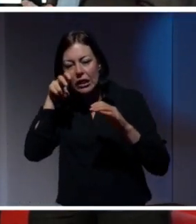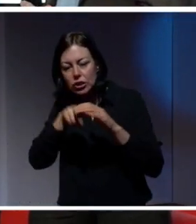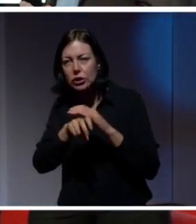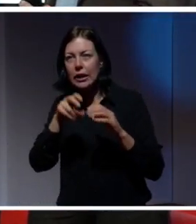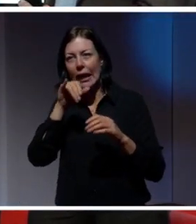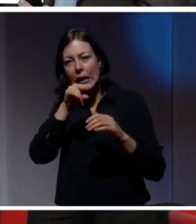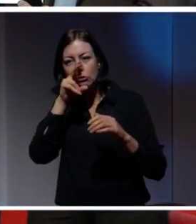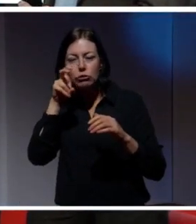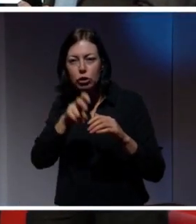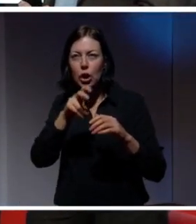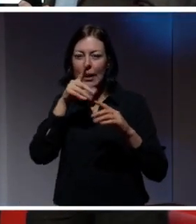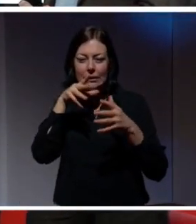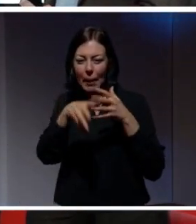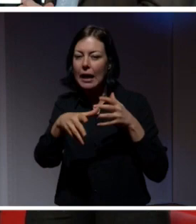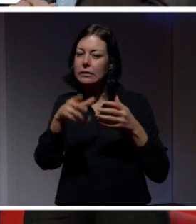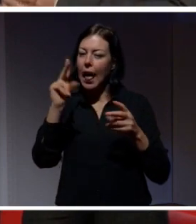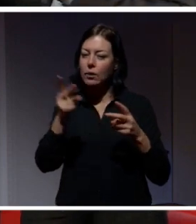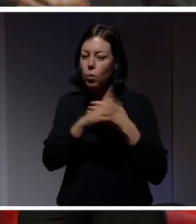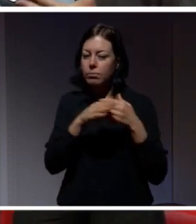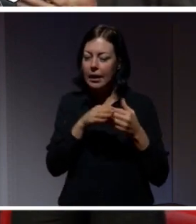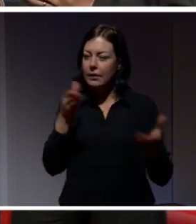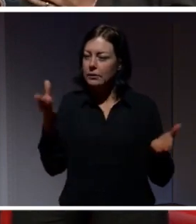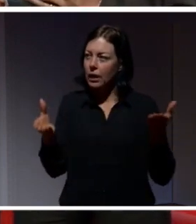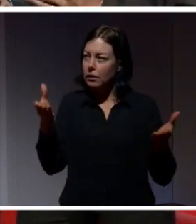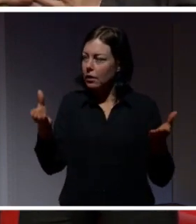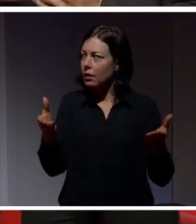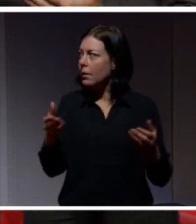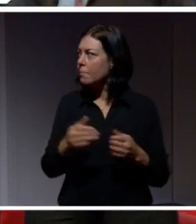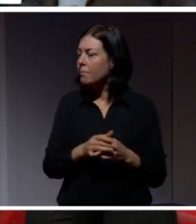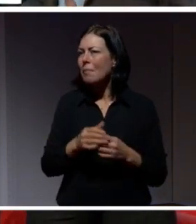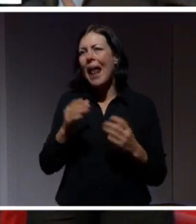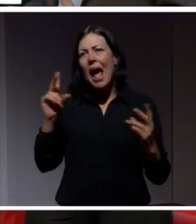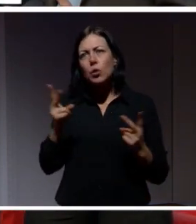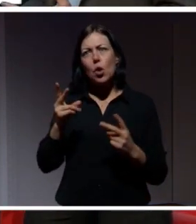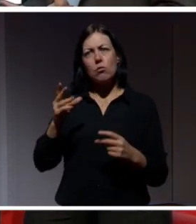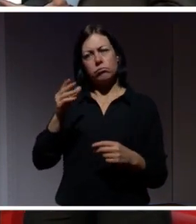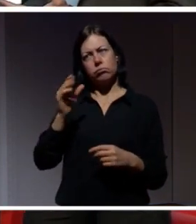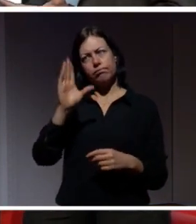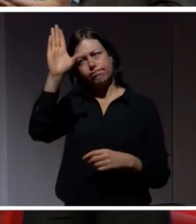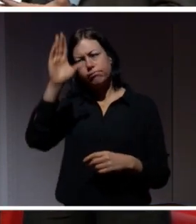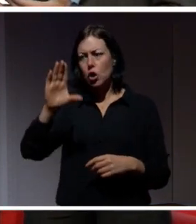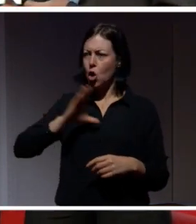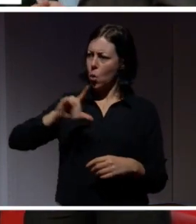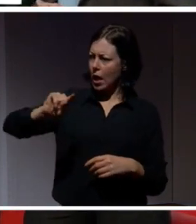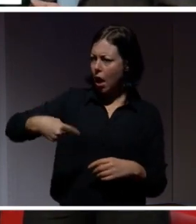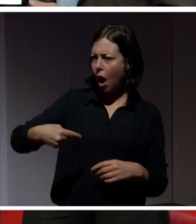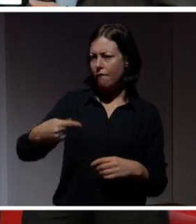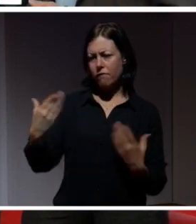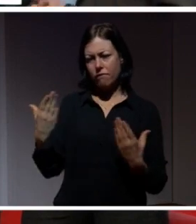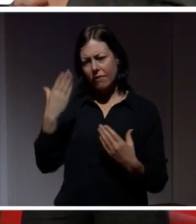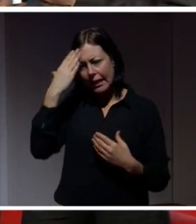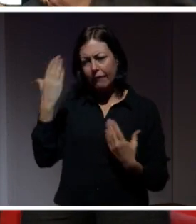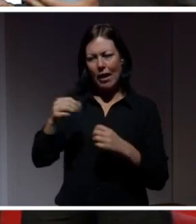sant. Så det är ju... Där kan man ju fundera på. Men att ställa krav på att få veta vad används den här informationen till.